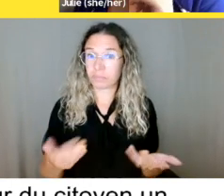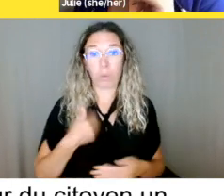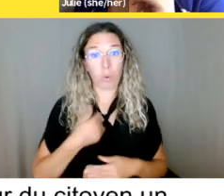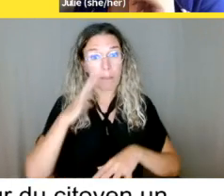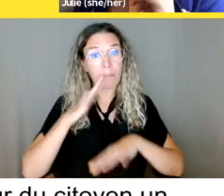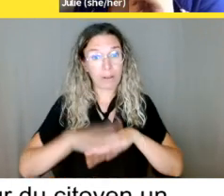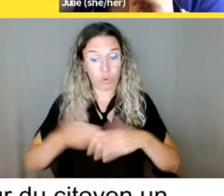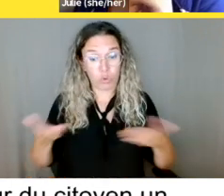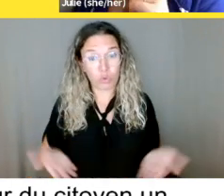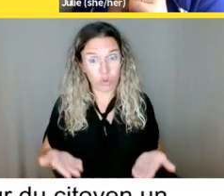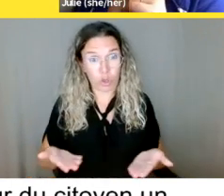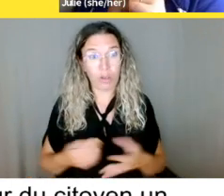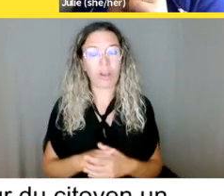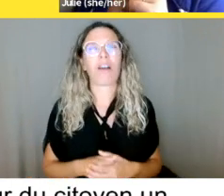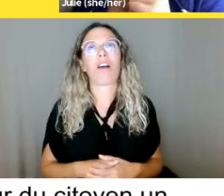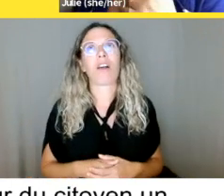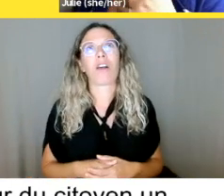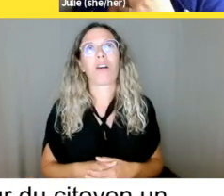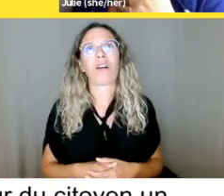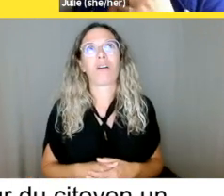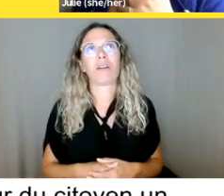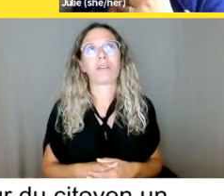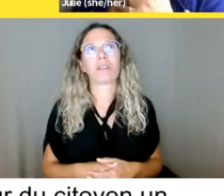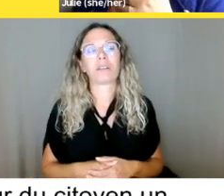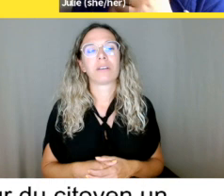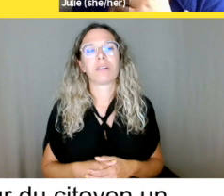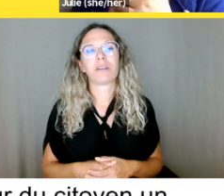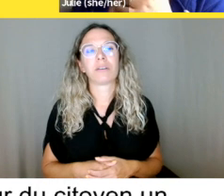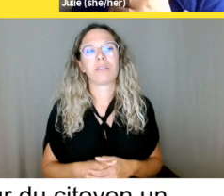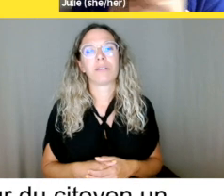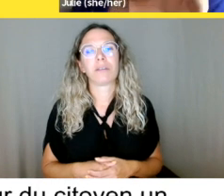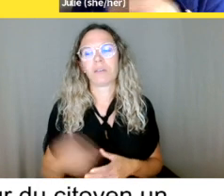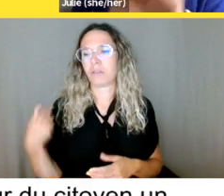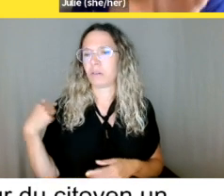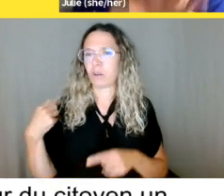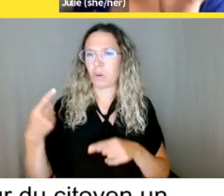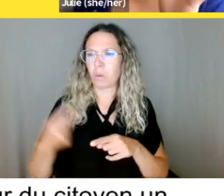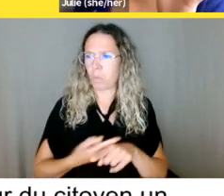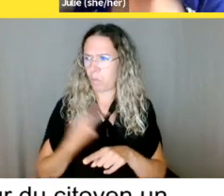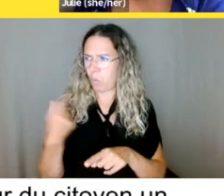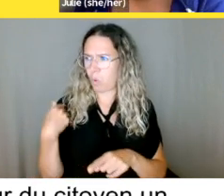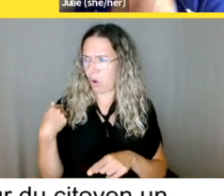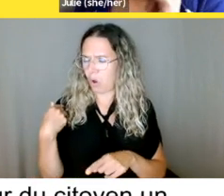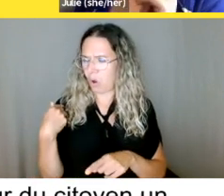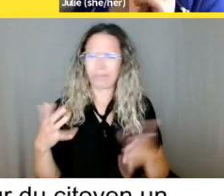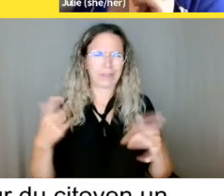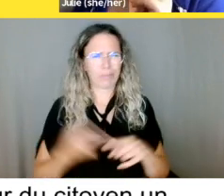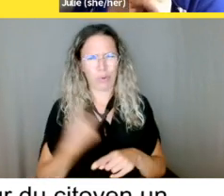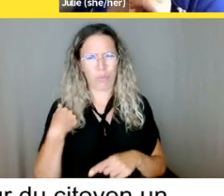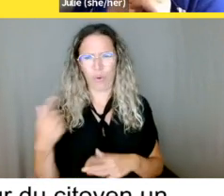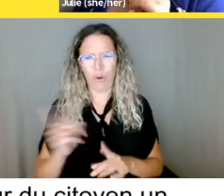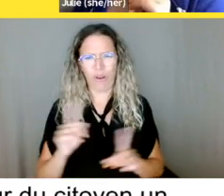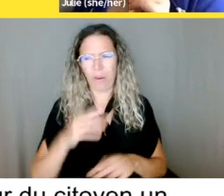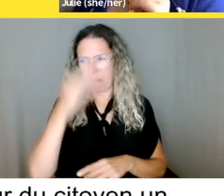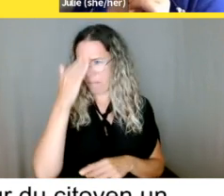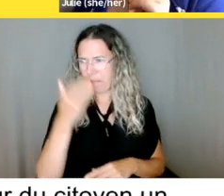pas au mois, au mois de mars. Non, au mois de, j'ai parlé de ça mardi, qu